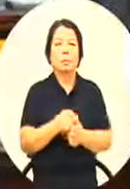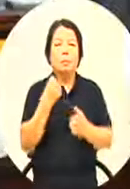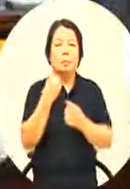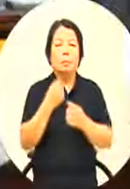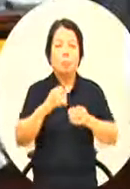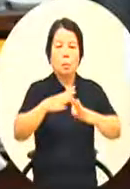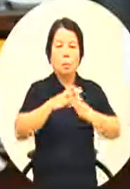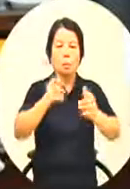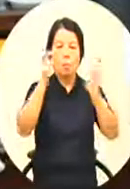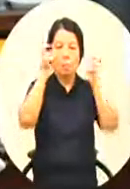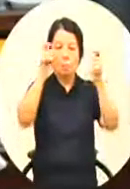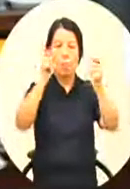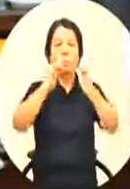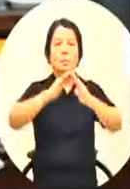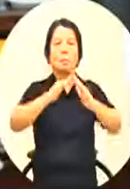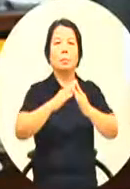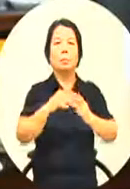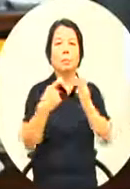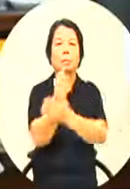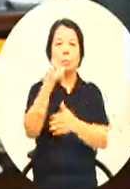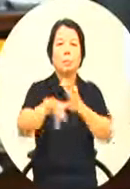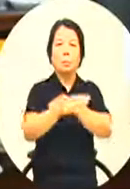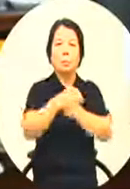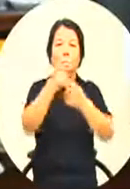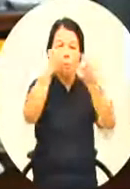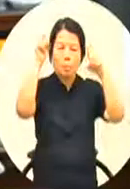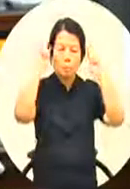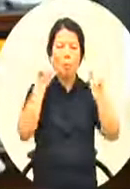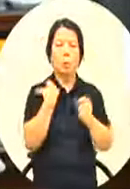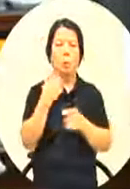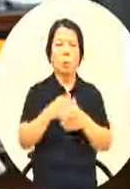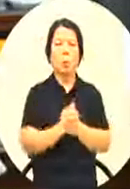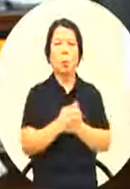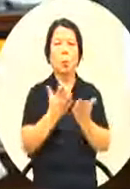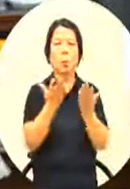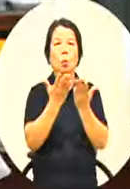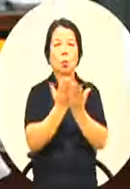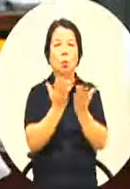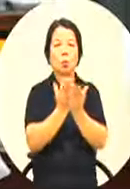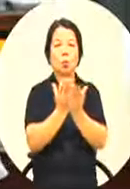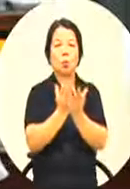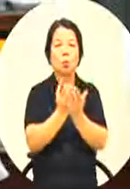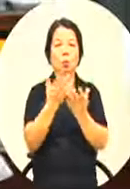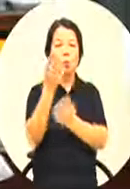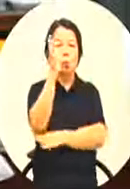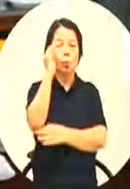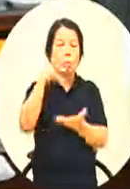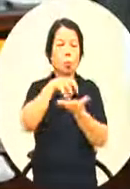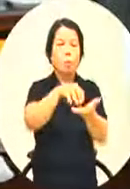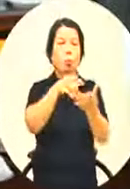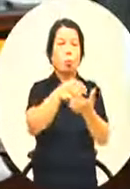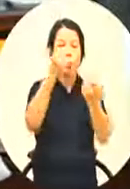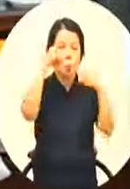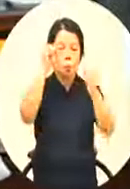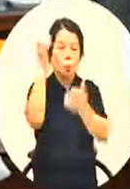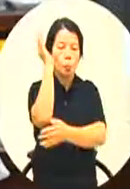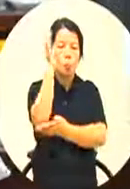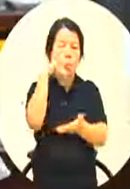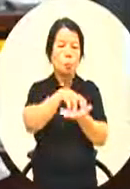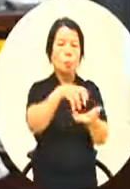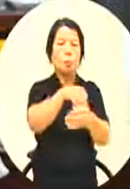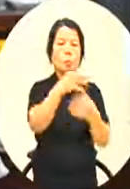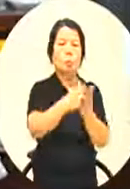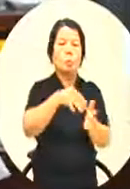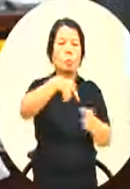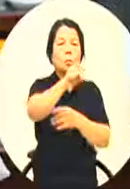我们高雄市有一个空大我可以授予学位那这学位你以后将来去念中山你去念高师大你去念台